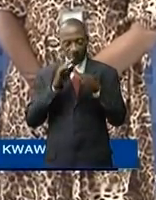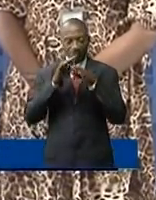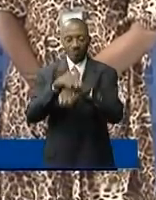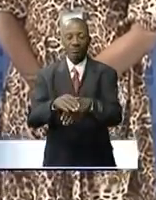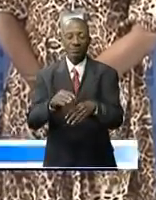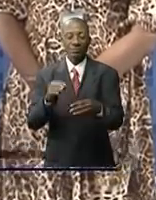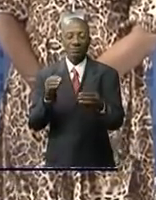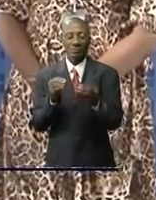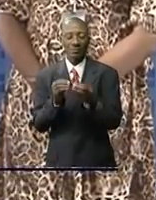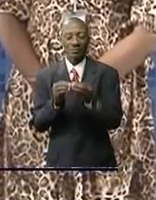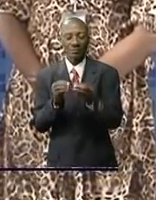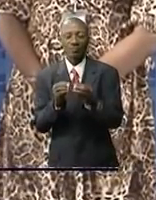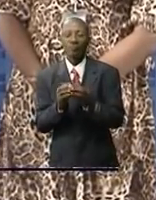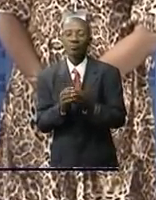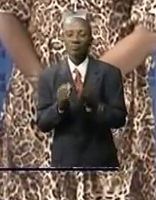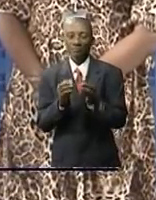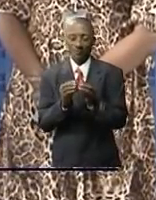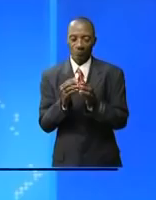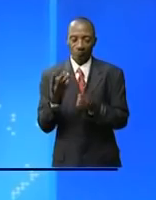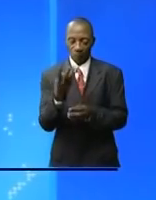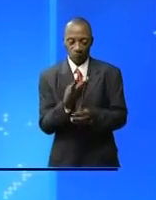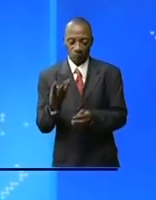les élections de 2023.